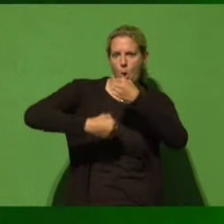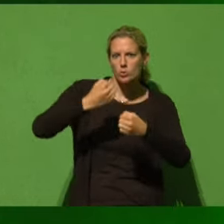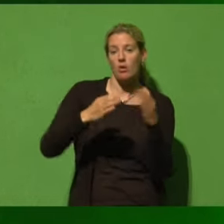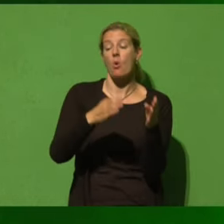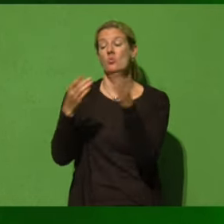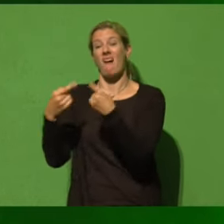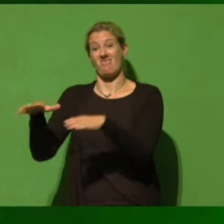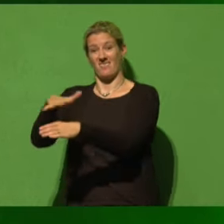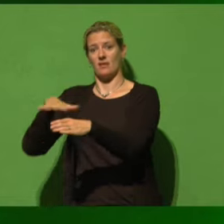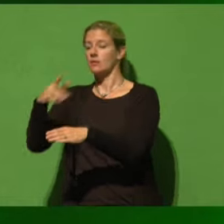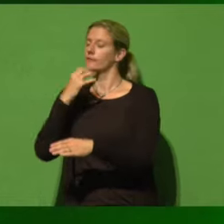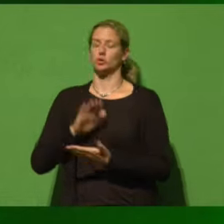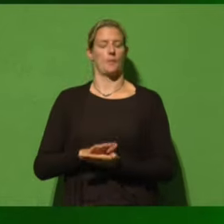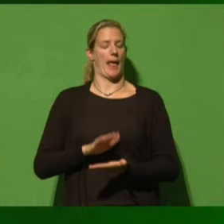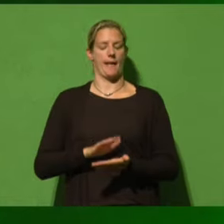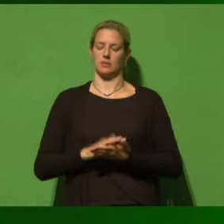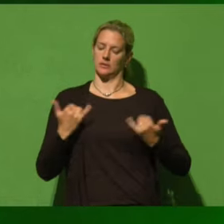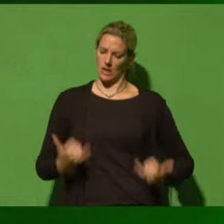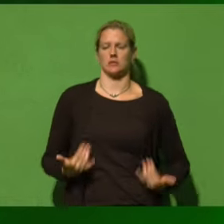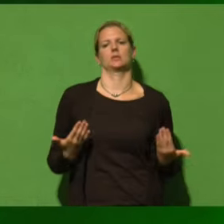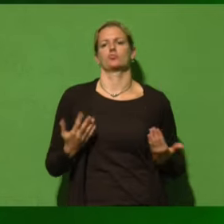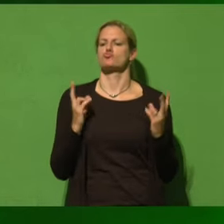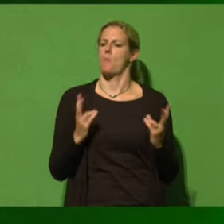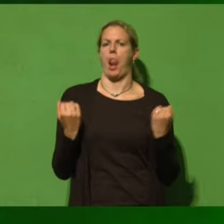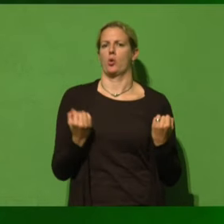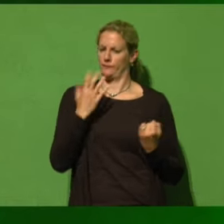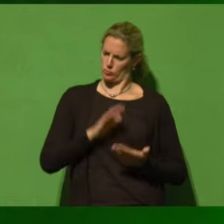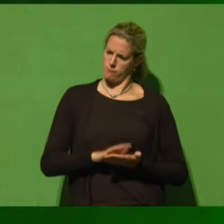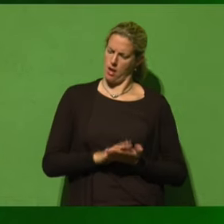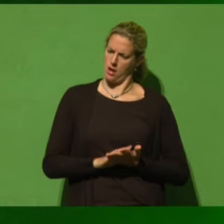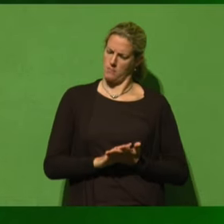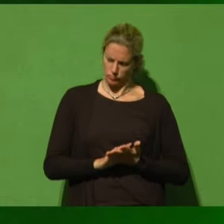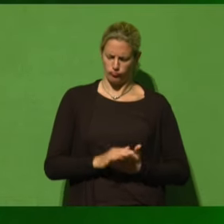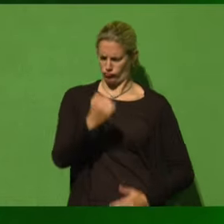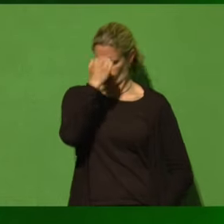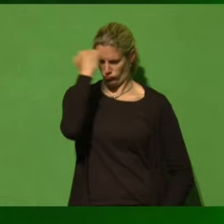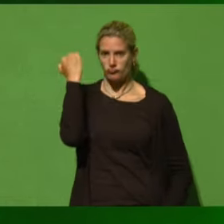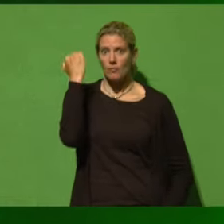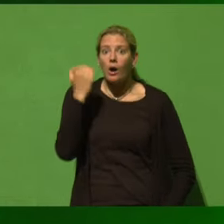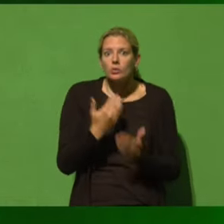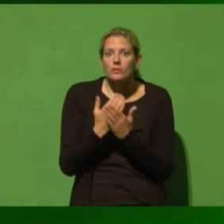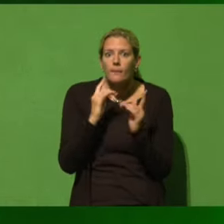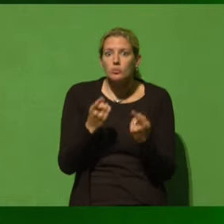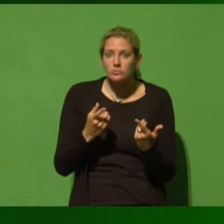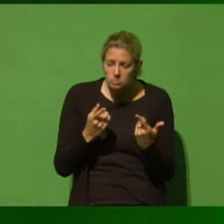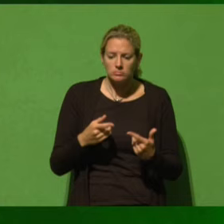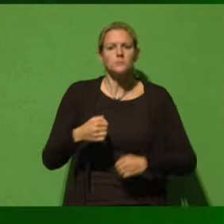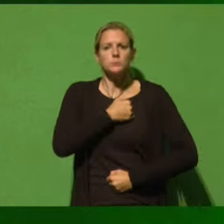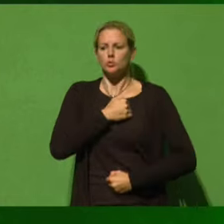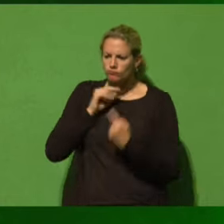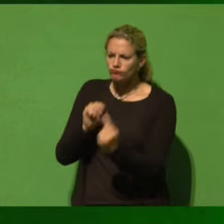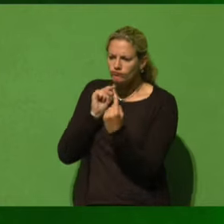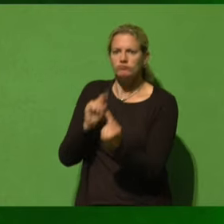alten Geschäftsmodell festhalten. Aber da muss man halt einfach rein in die Auseinandersetzung. Und es braucht doch keiner glauben. Und es ist doch